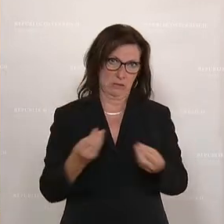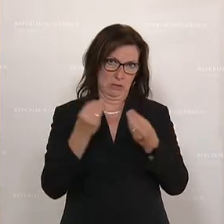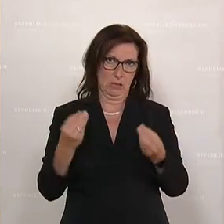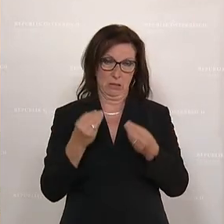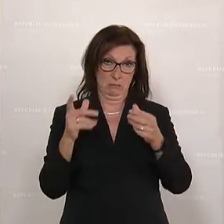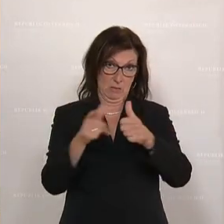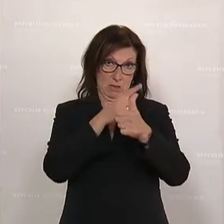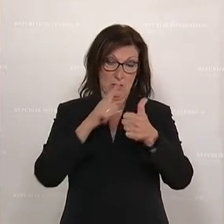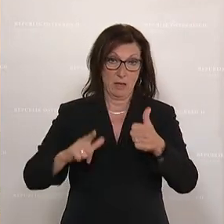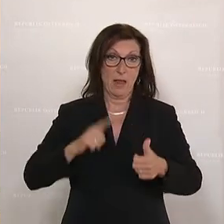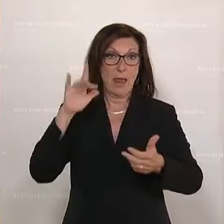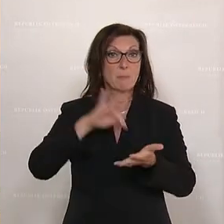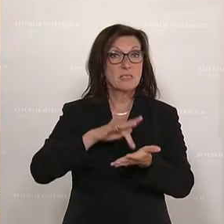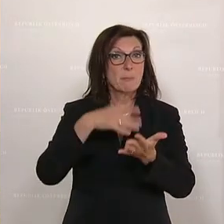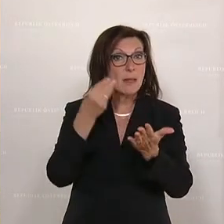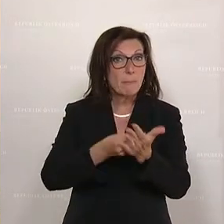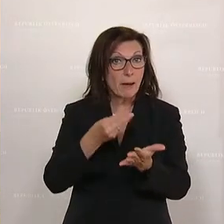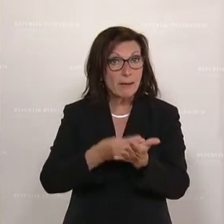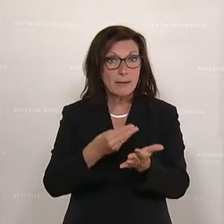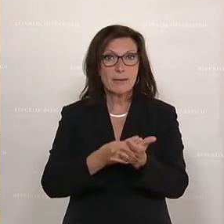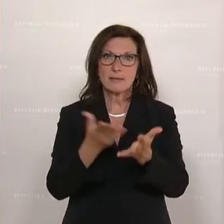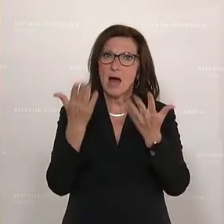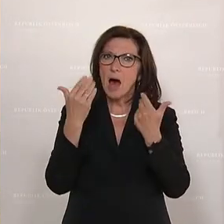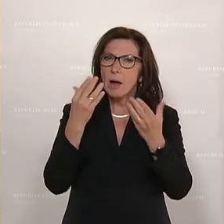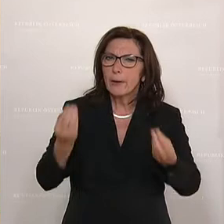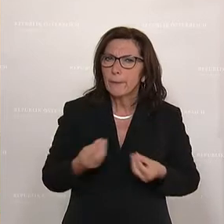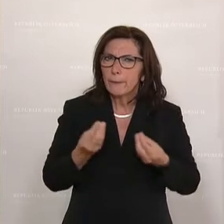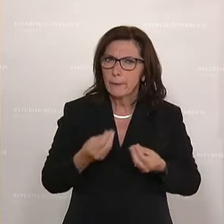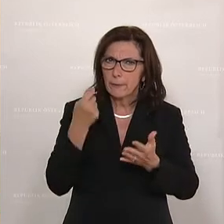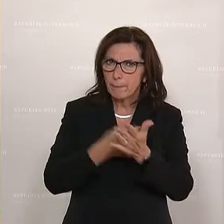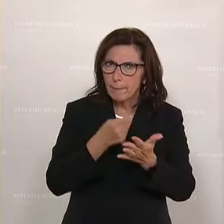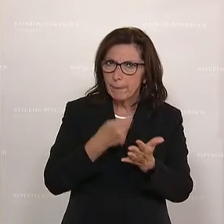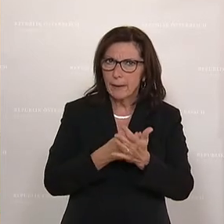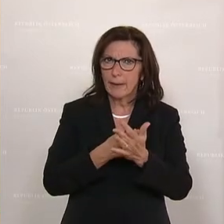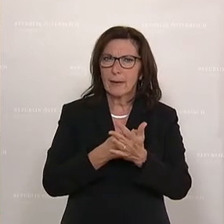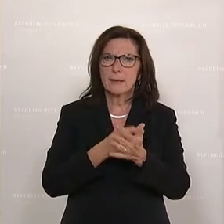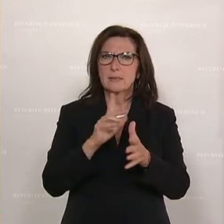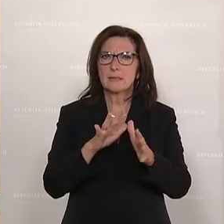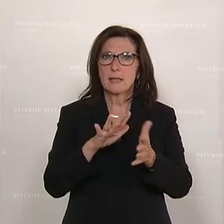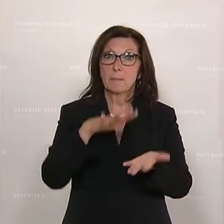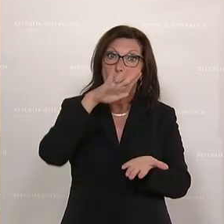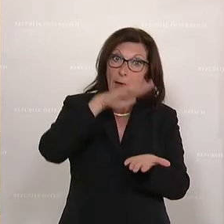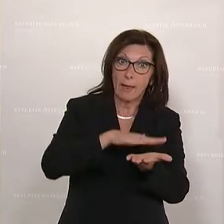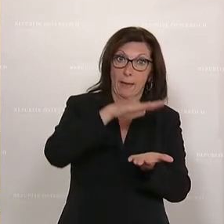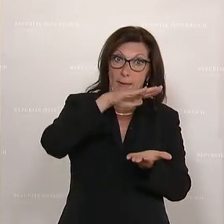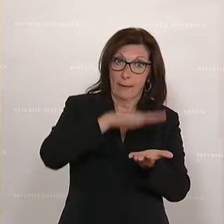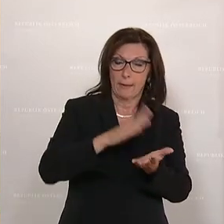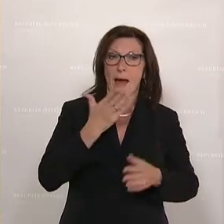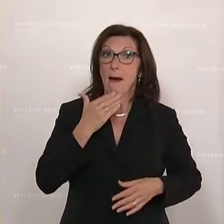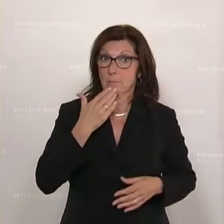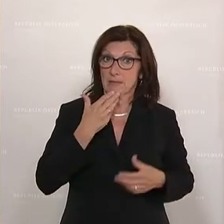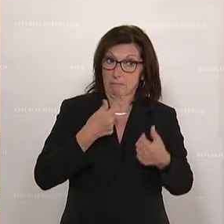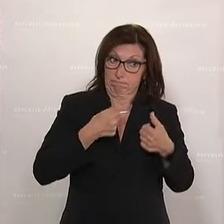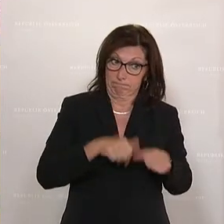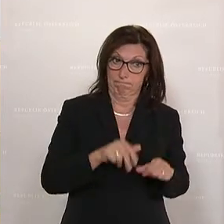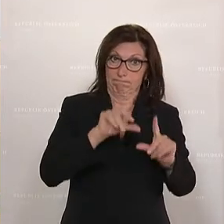Lebensmittelpreise und Agrargüterpreise künstlich so niedrig gehalten, dass wir im